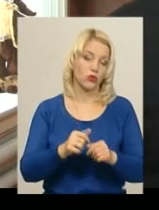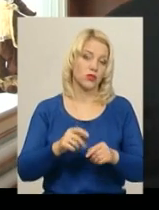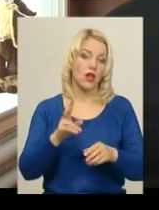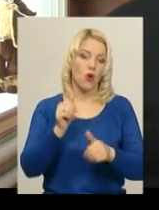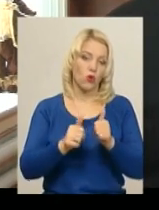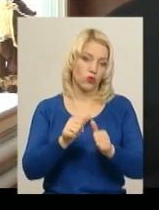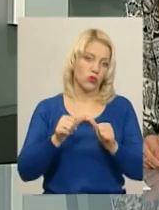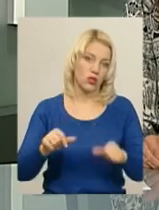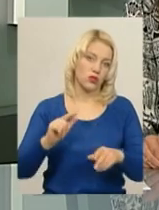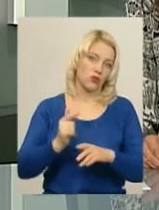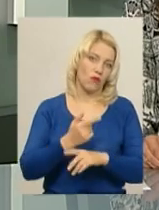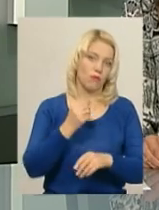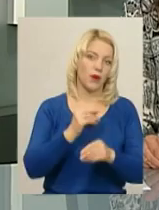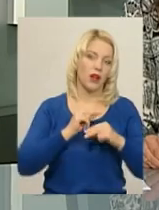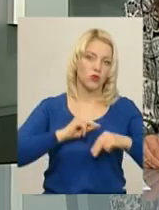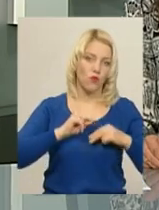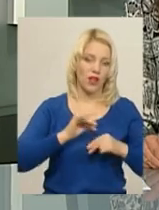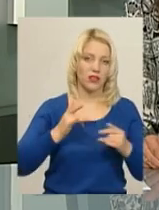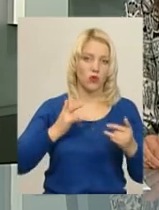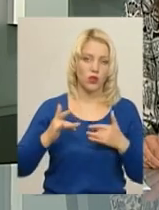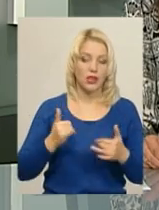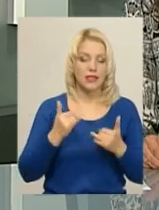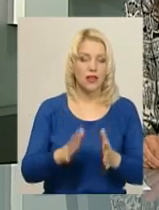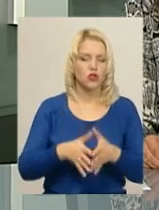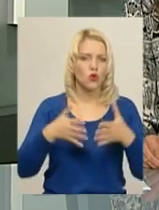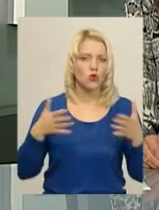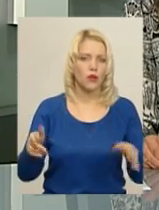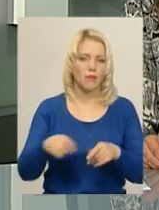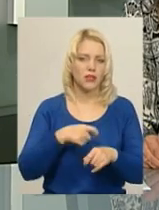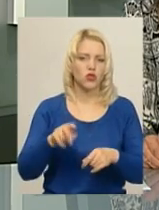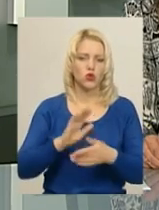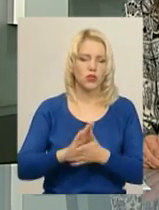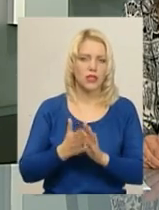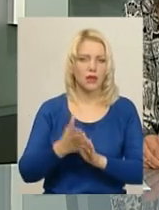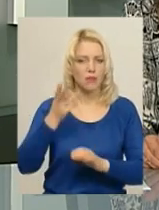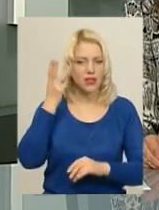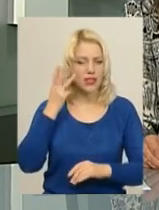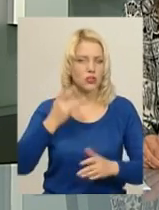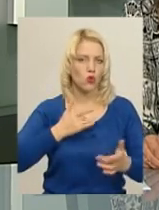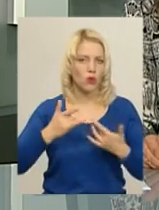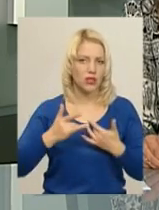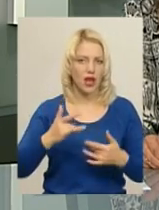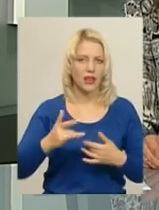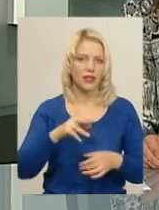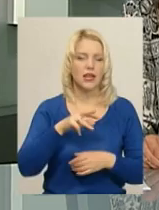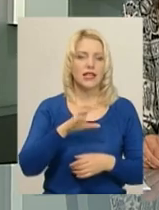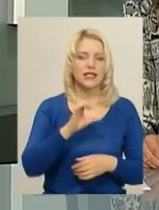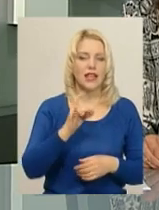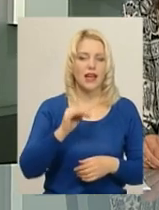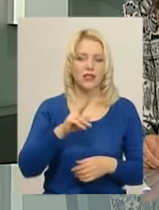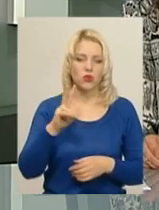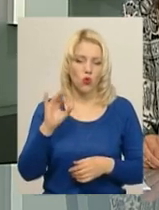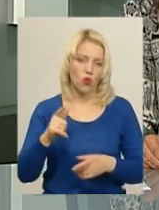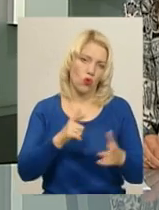працювати в театрі. Наразі розлоги матеріал щодо ситуації у Хмельницькому обласному муздрам-театрі імені Михайла Старицького